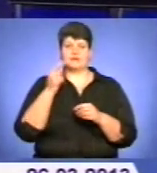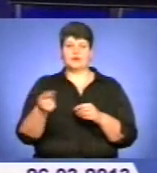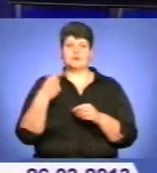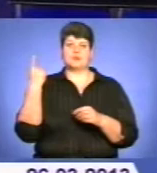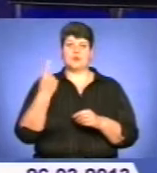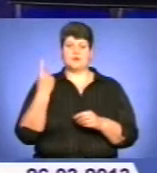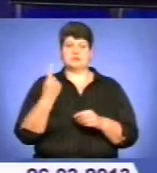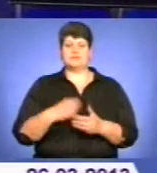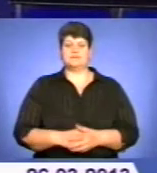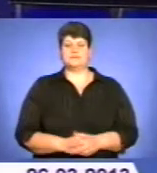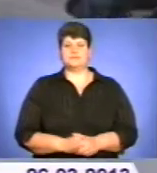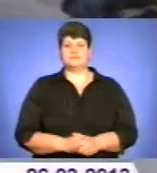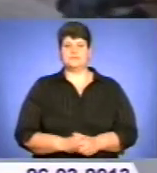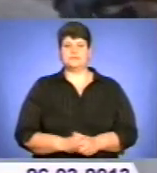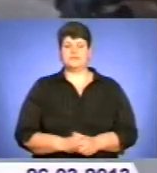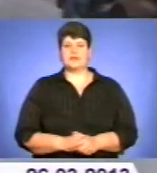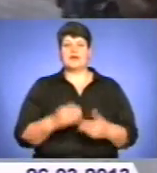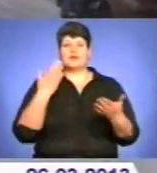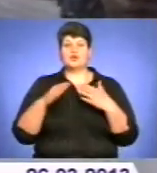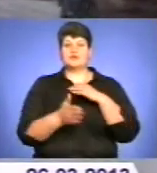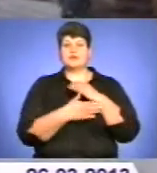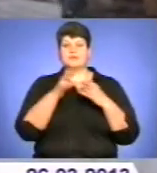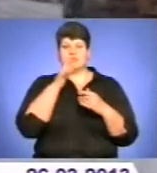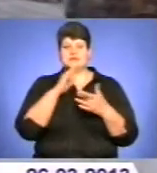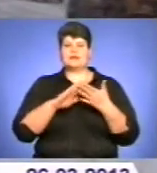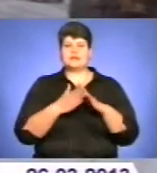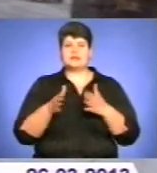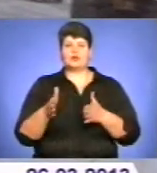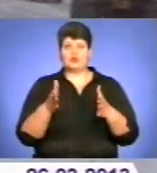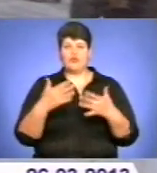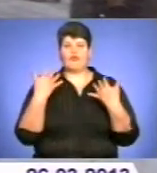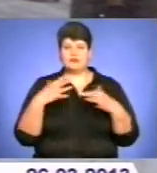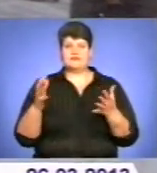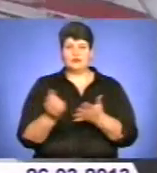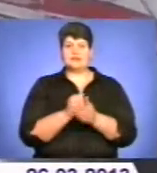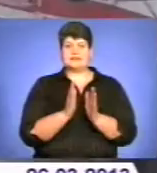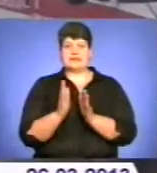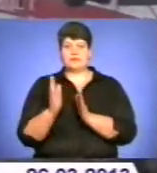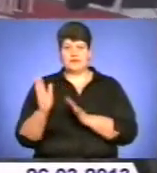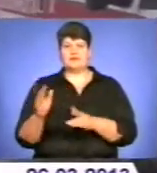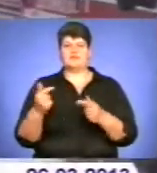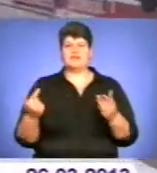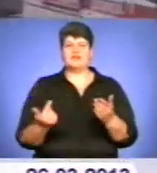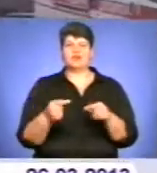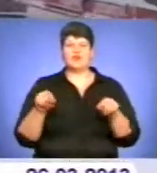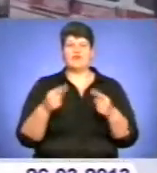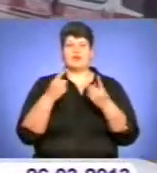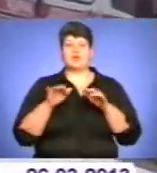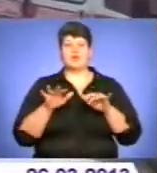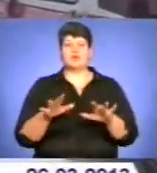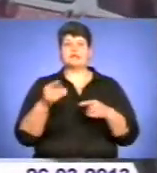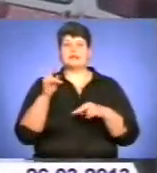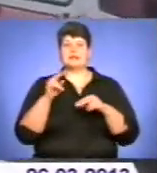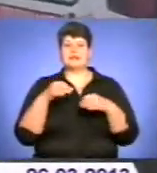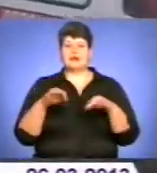Тернопільській області. Якщо останнім часом ситуацію на дорог більш-менш вдалося стабілізувати, відновити рух транспорту та визволити зі